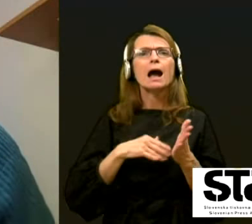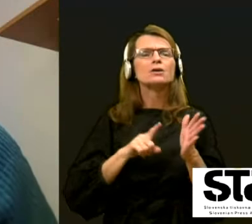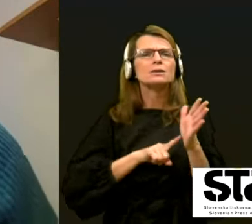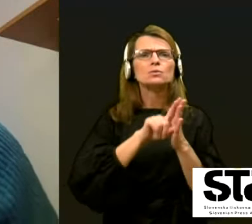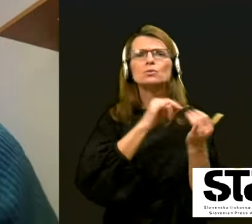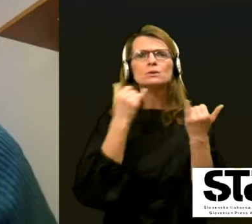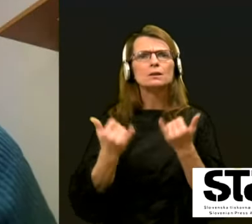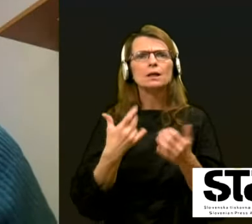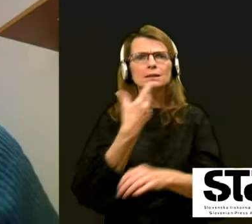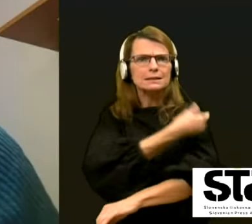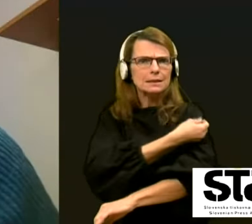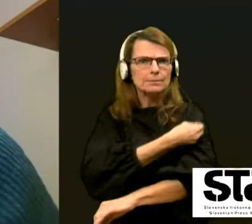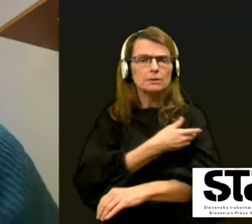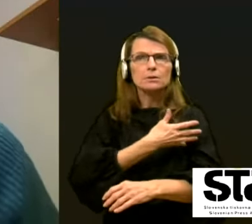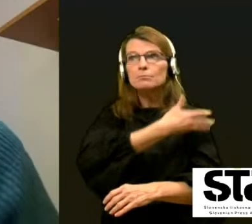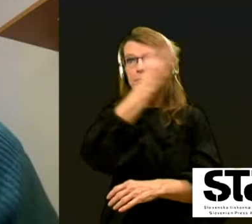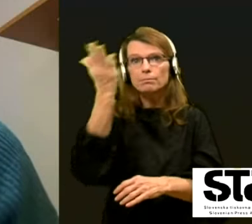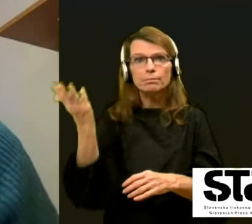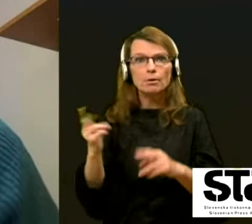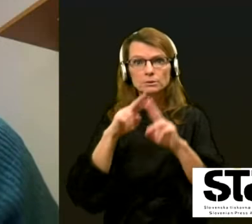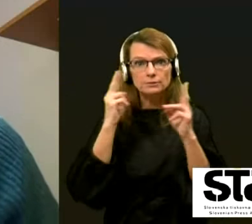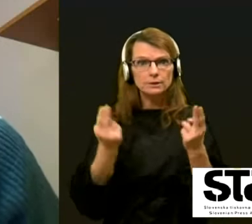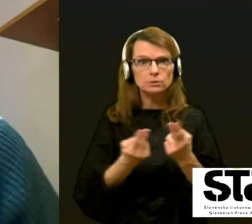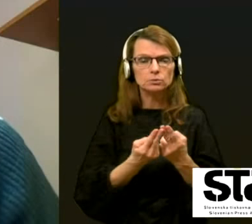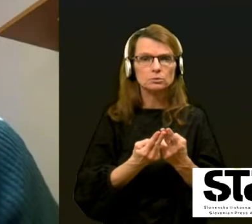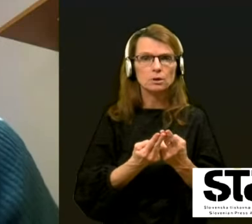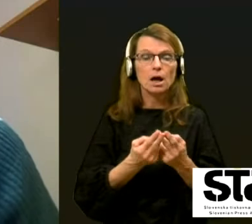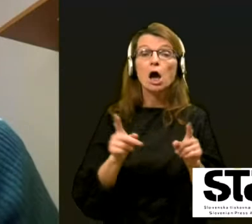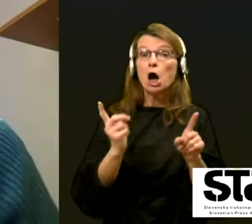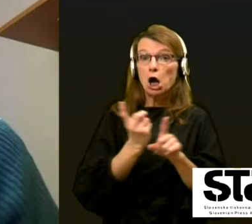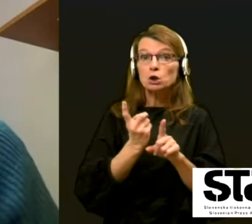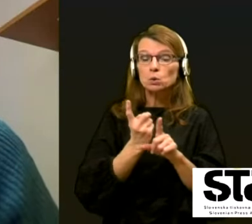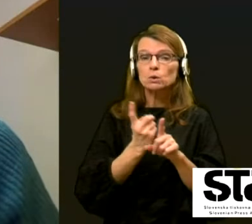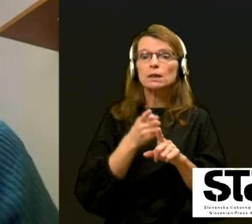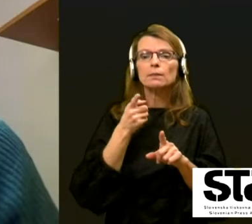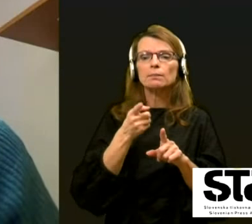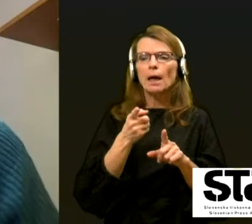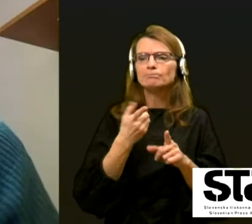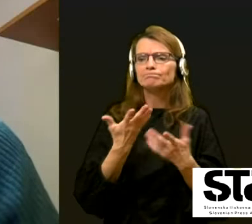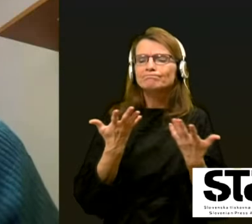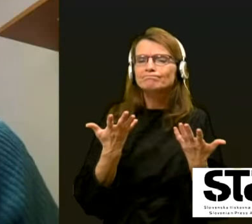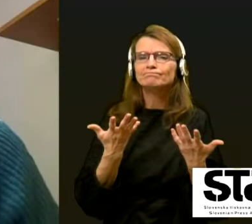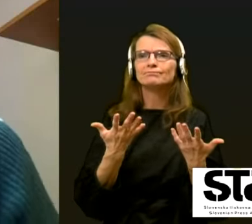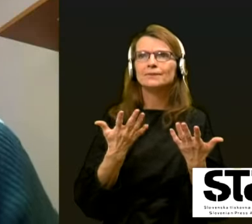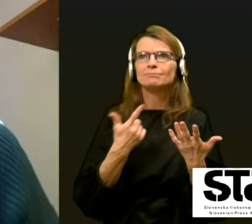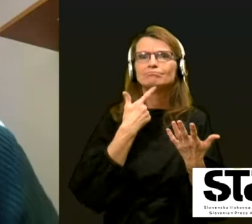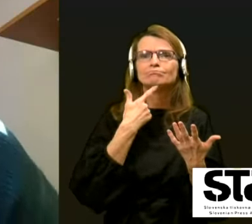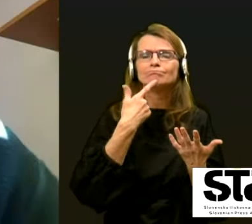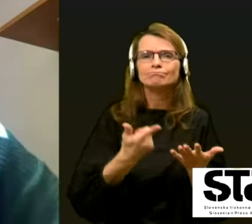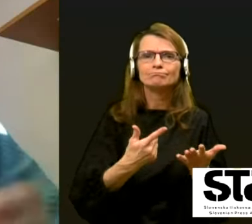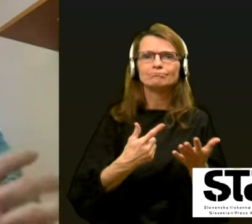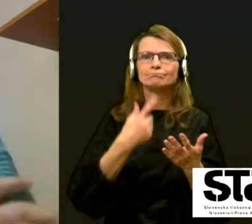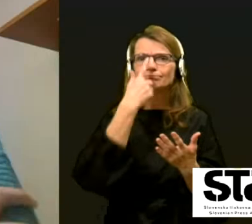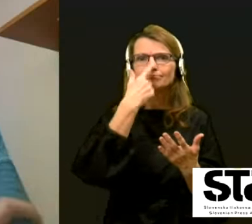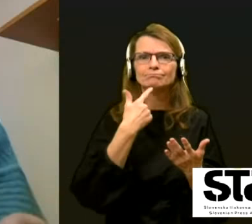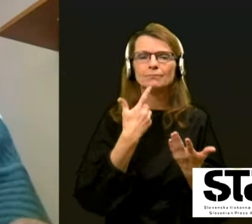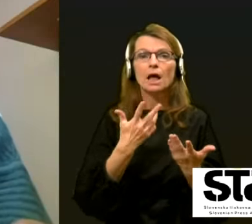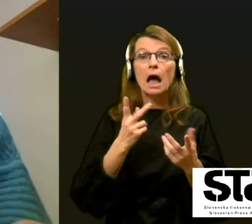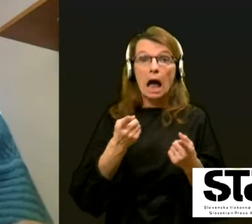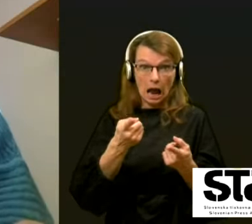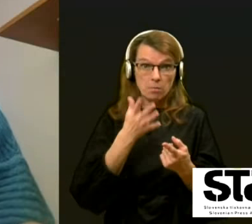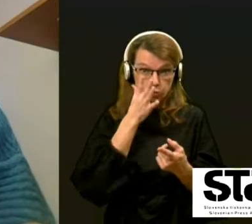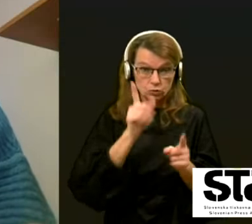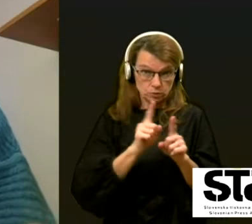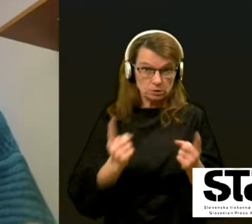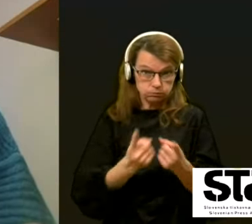dosedanjega cepljenja po svetu in morda tudi ta gesta, kako bi ocenili oziroma ali nameravate spodbuditi tudi